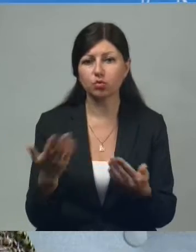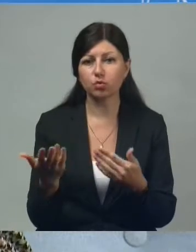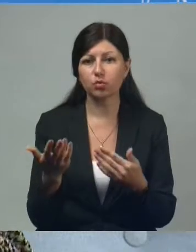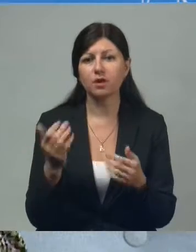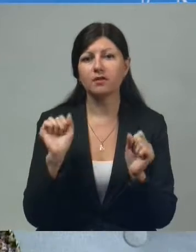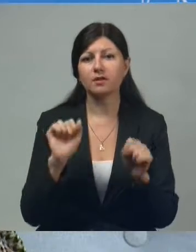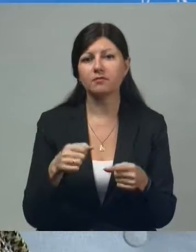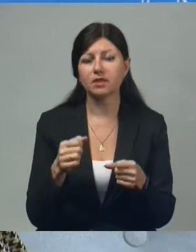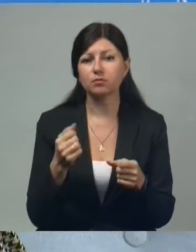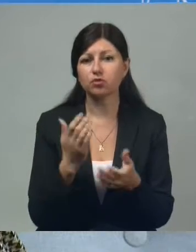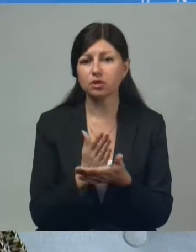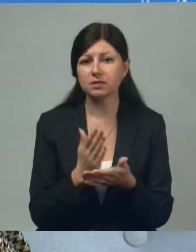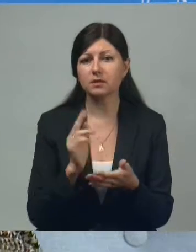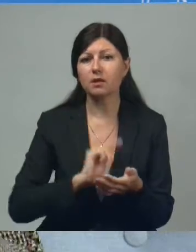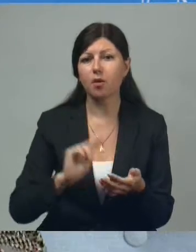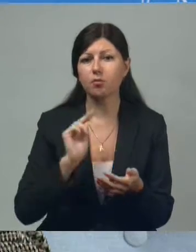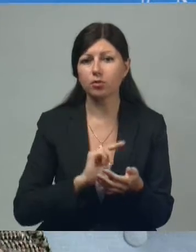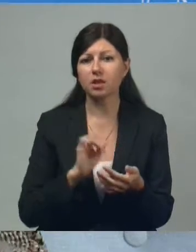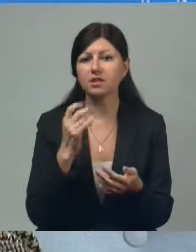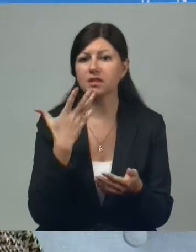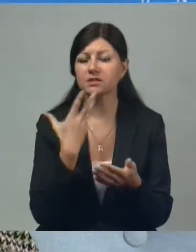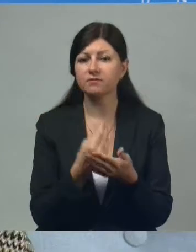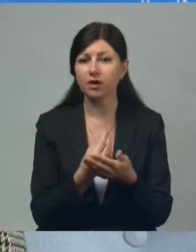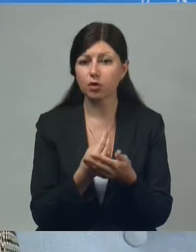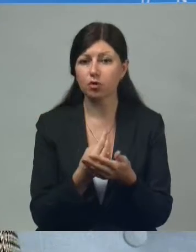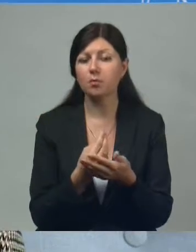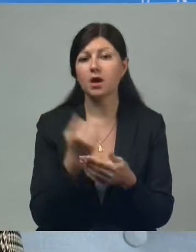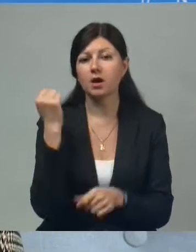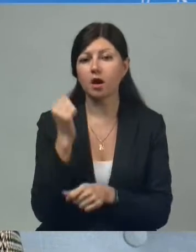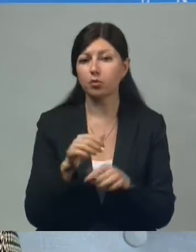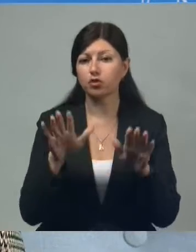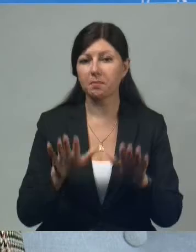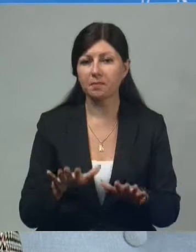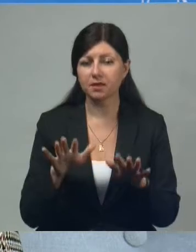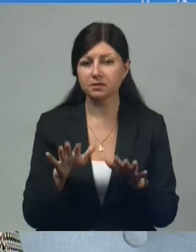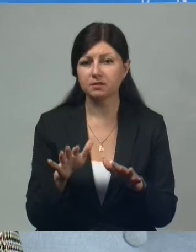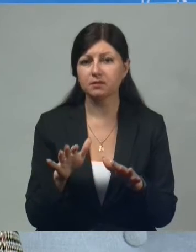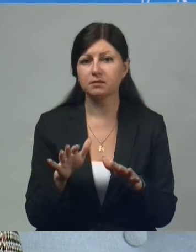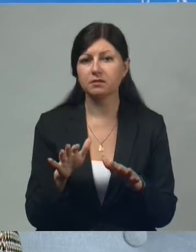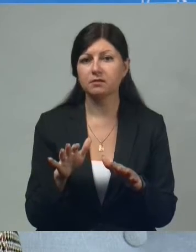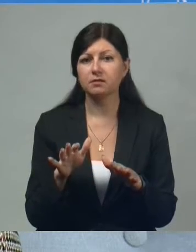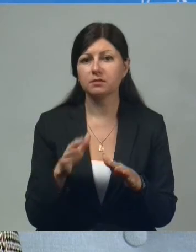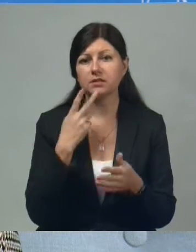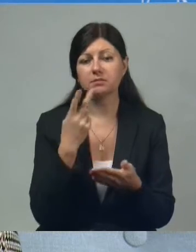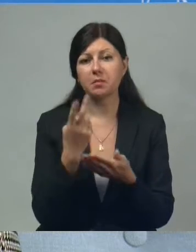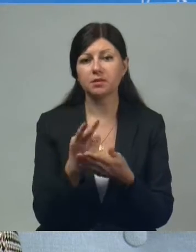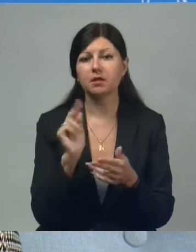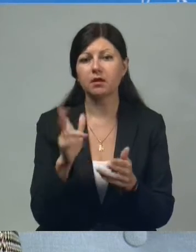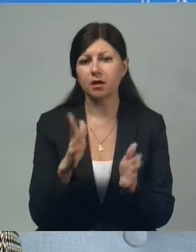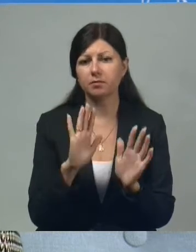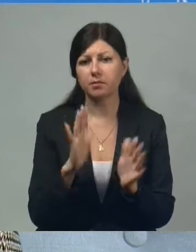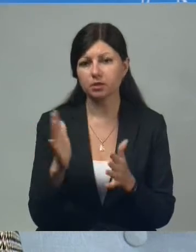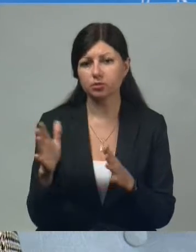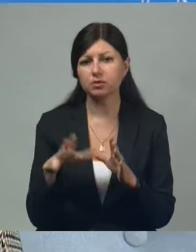имея возможность работать на своем рабочем месте, смотреть, как происходит